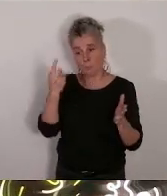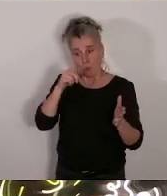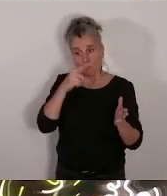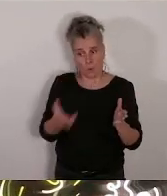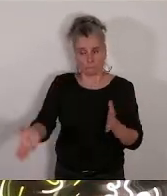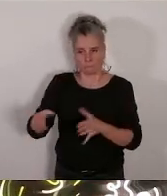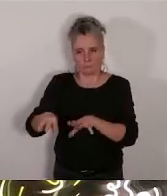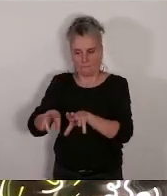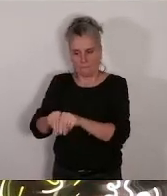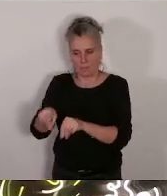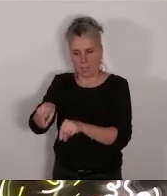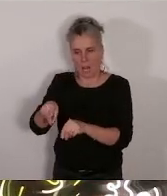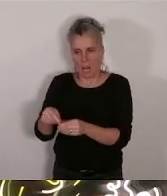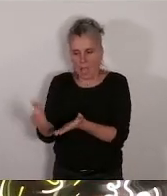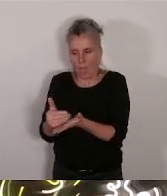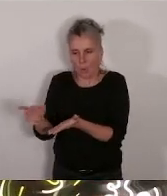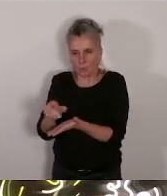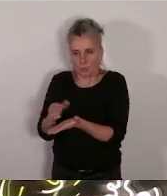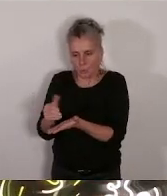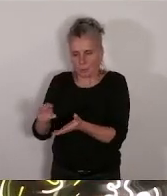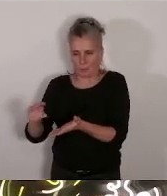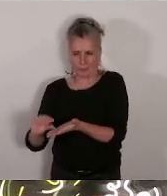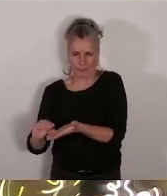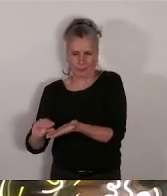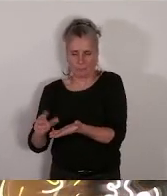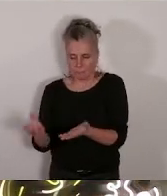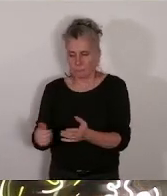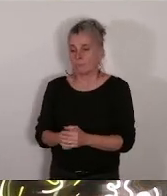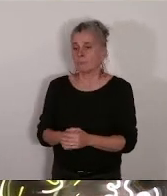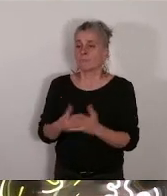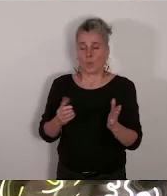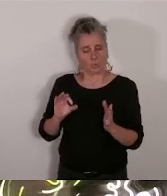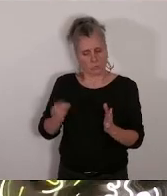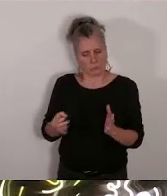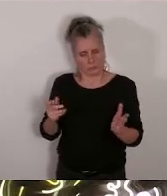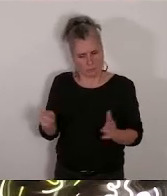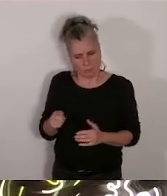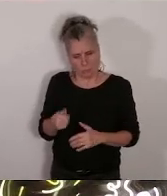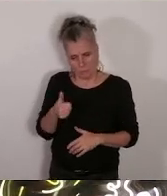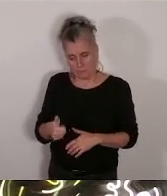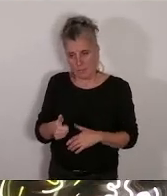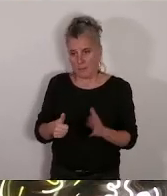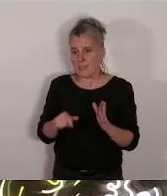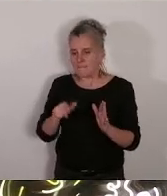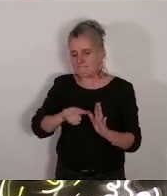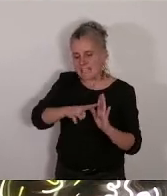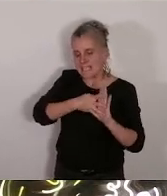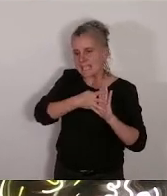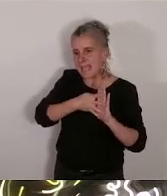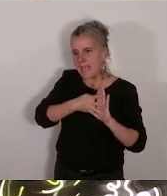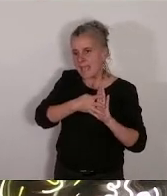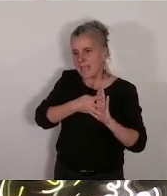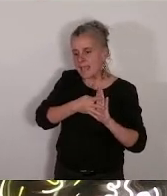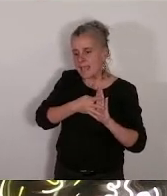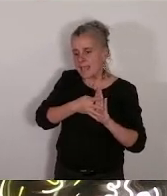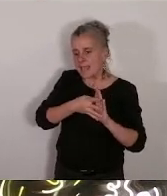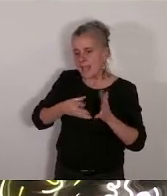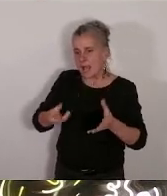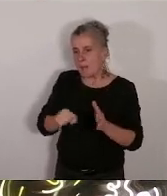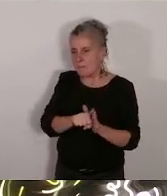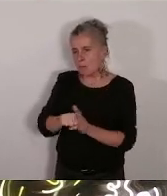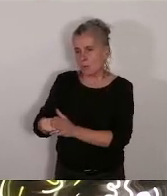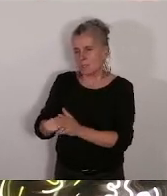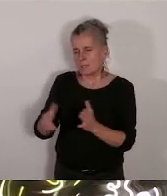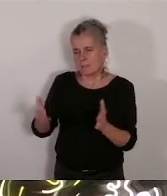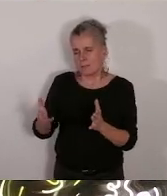des Marseillais méritants c'est très bien mais nous souhaitons que les critères d'attribution impliquent une priorisation en direction